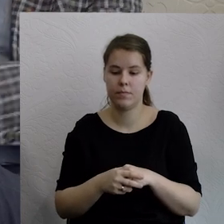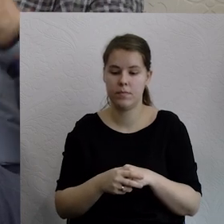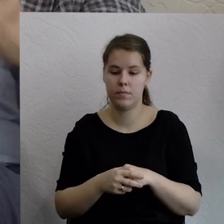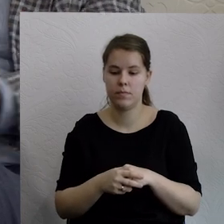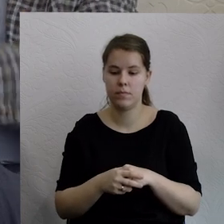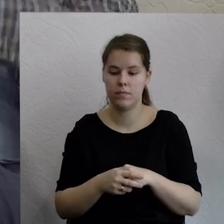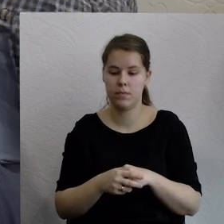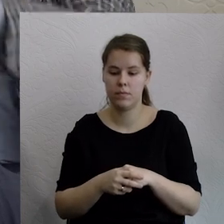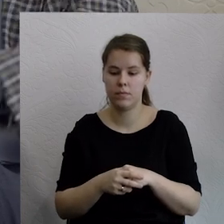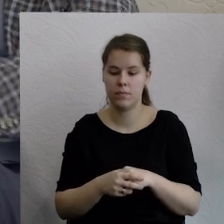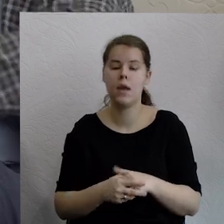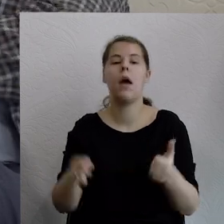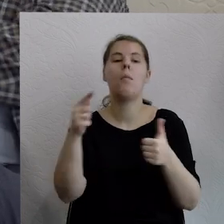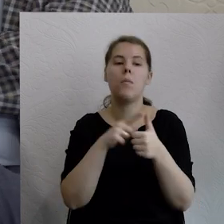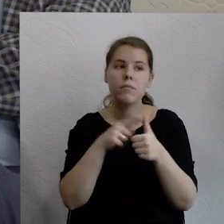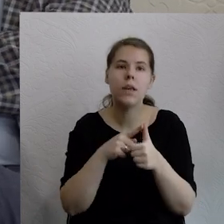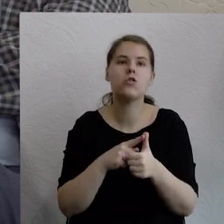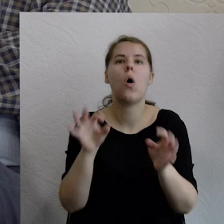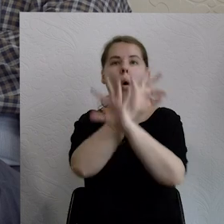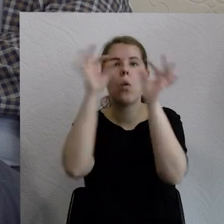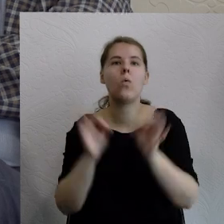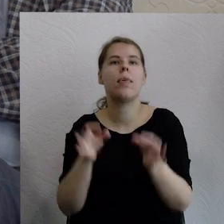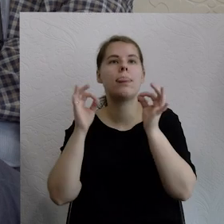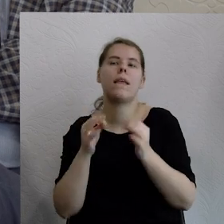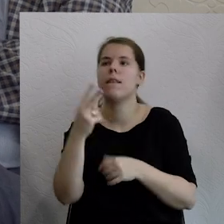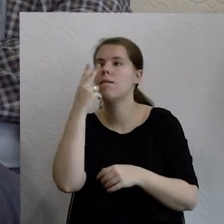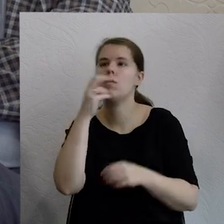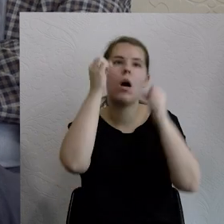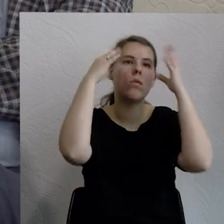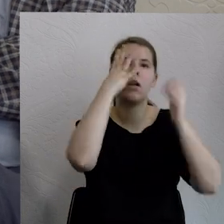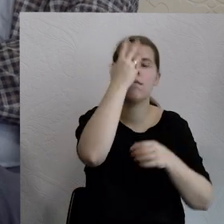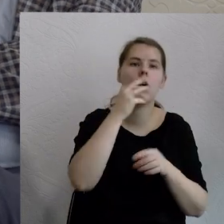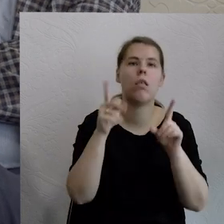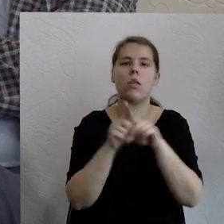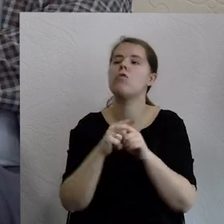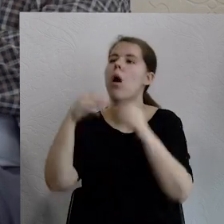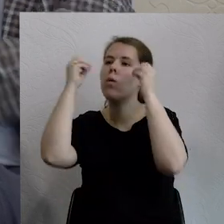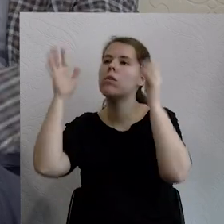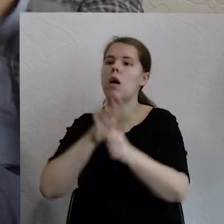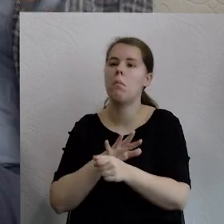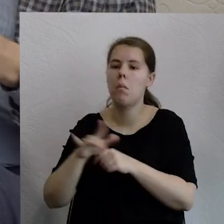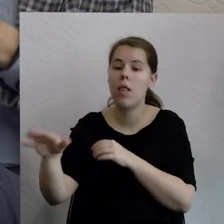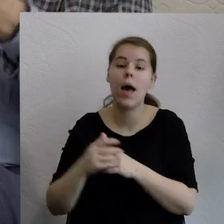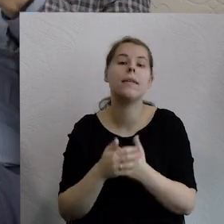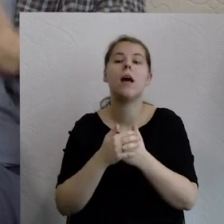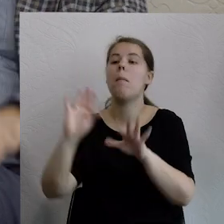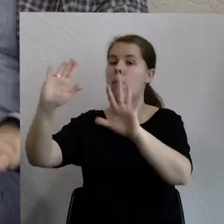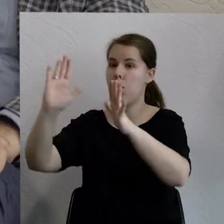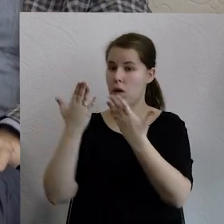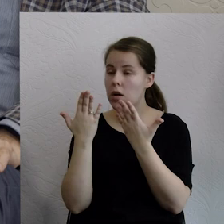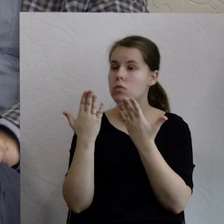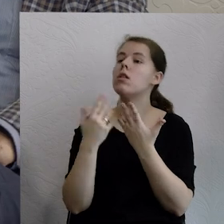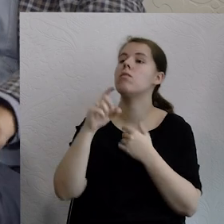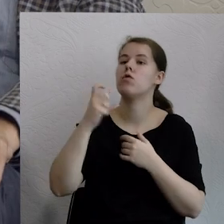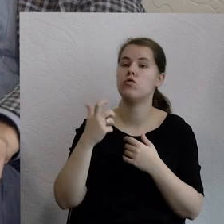też społecznie w normach kulturowych, w tym co nam kultura popularna podpowiada, no przekonanie, że dobre życie to niekoniecznie to co dzisiaj, prawda,